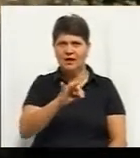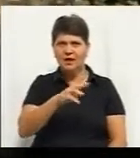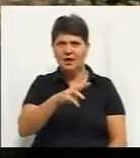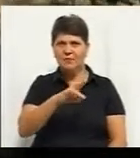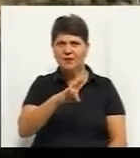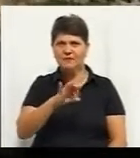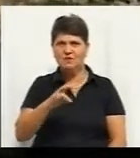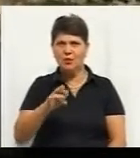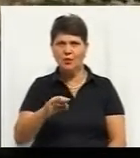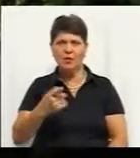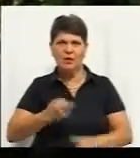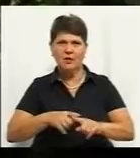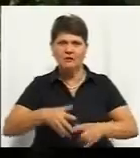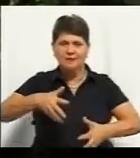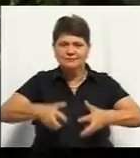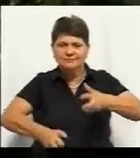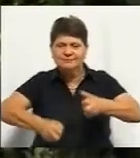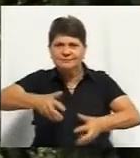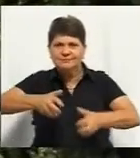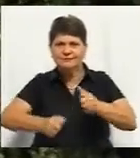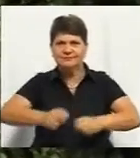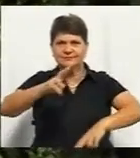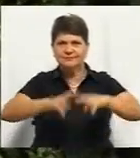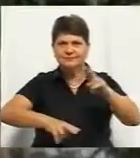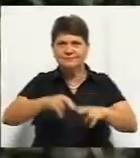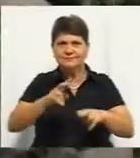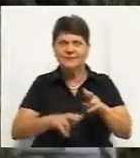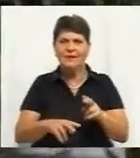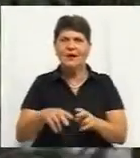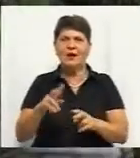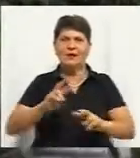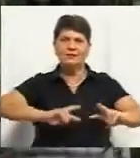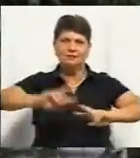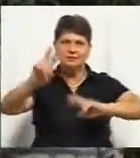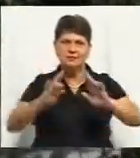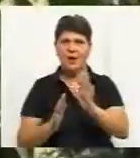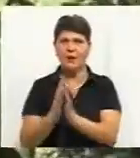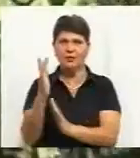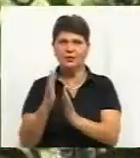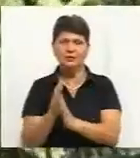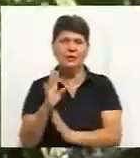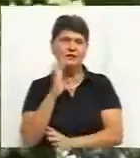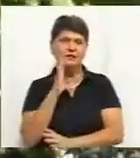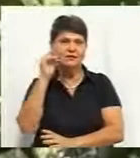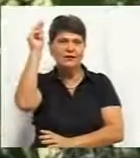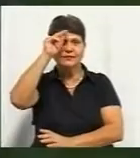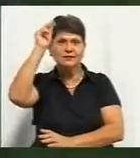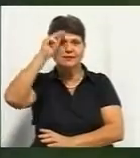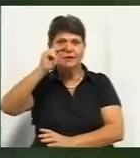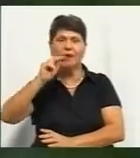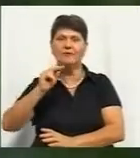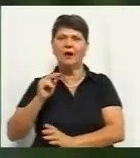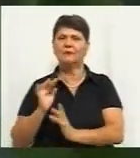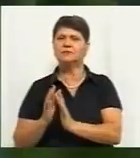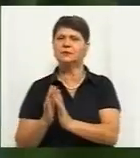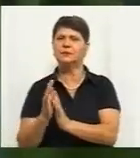Допоки Людмила Лошак згортає листя, Дарина Дуда стриже кущі самшиту. Жінка навчається на ландшафтного дизайнера. Зараз у декретній